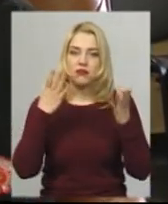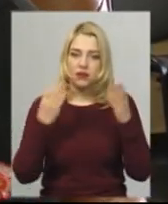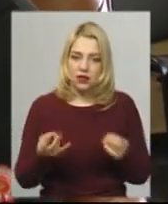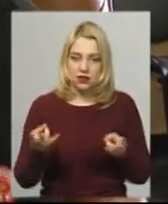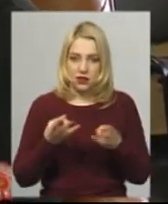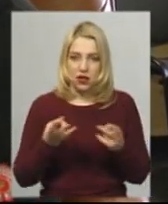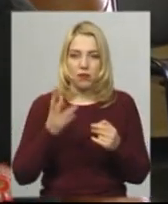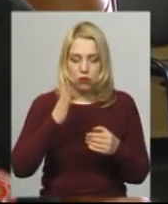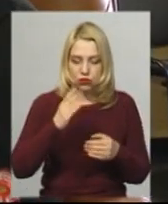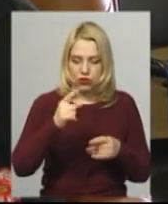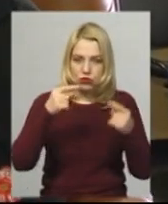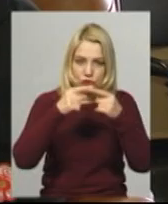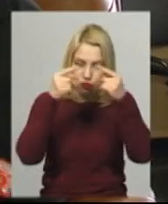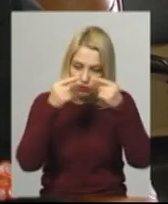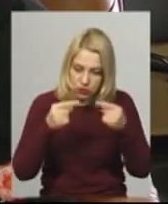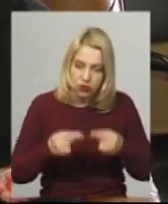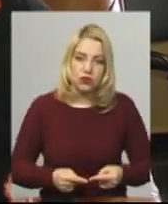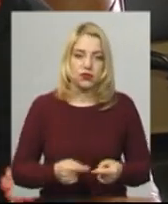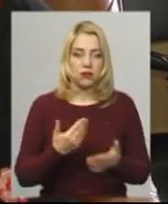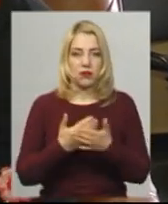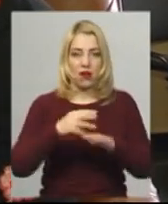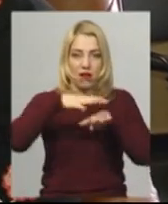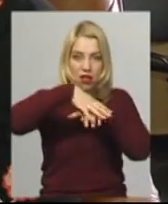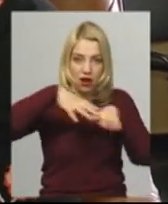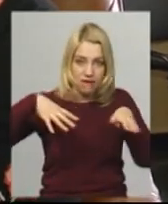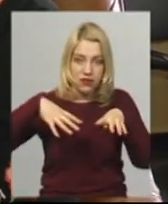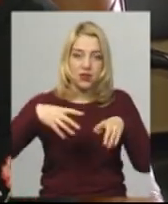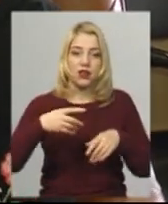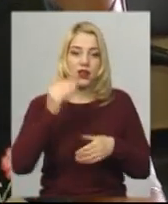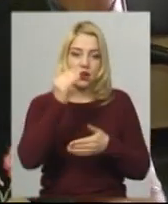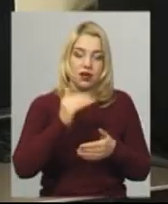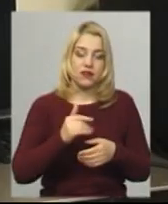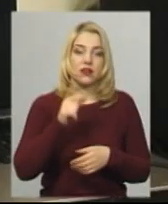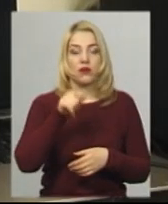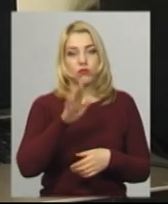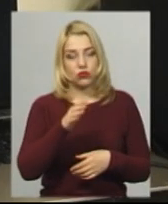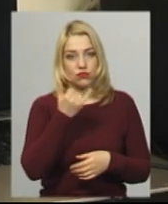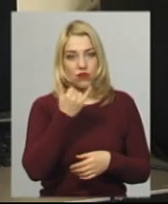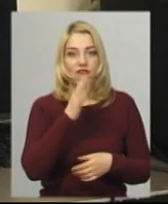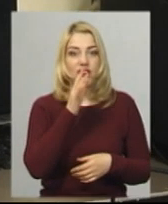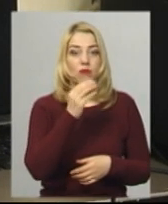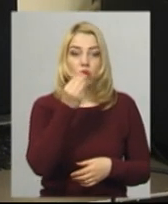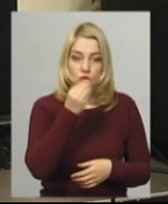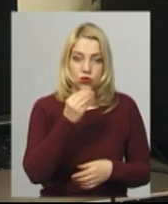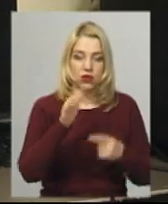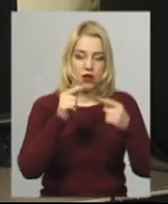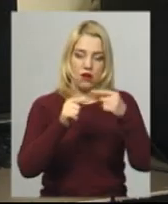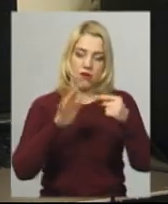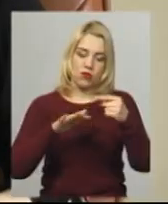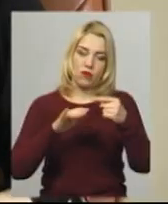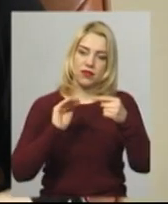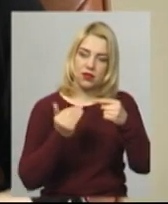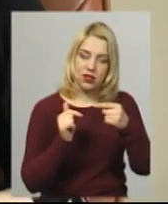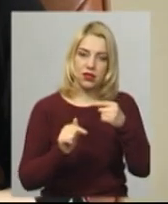у вас буде чітко розмежовано. От графік. По цьому графіку тоді ми їмо, а тоді займається тато, тоді мама, тоді дитина. Коли